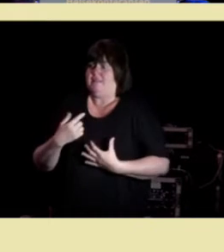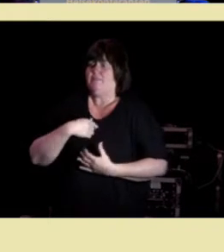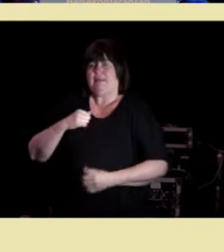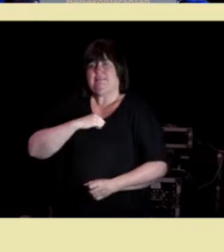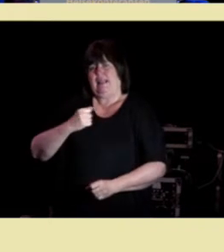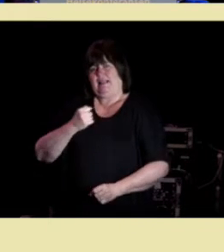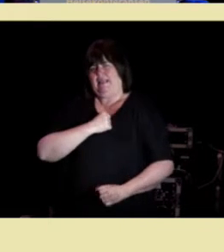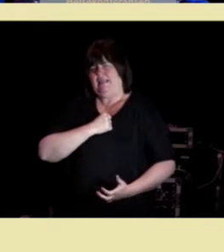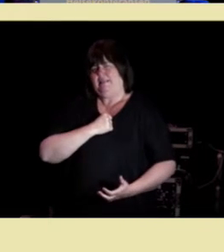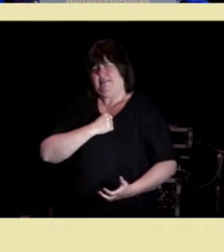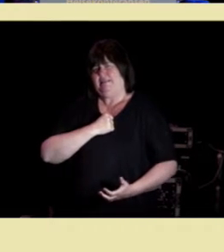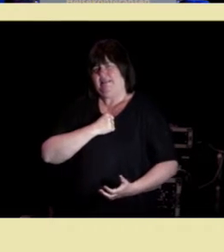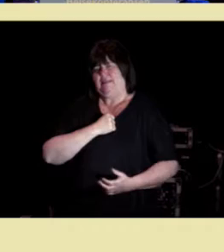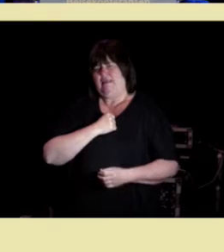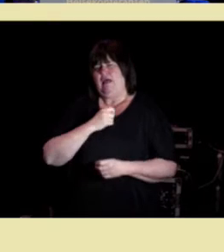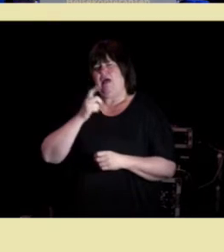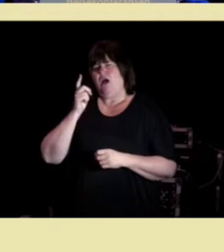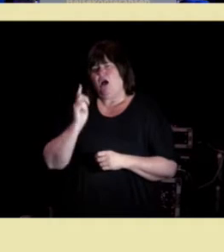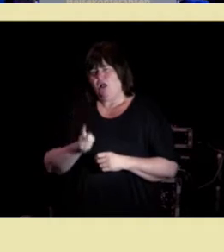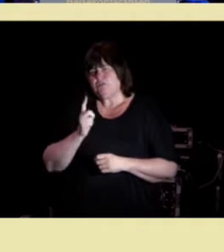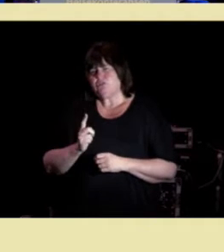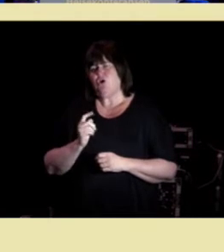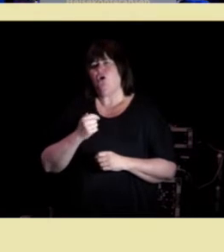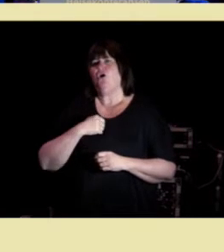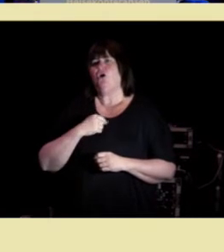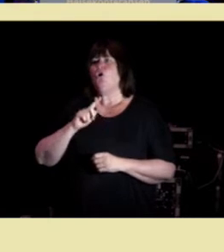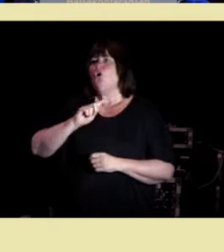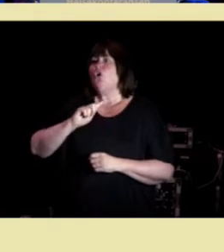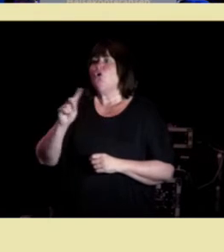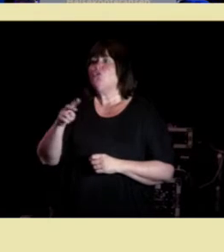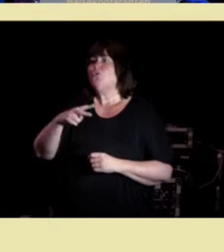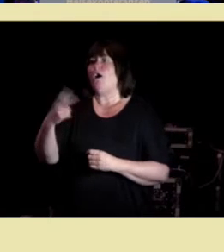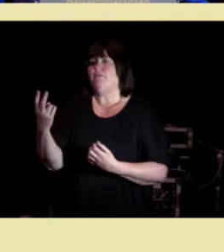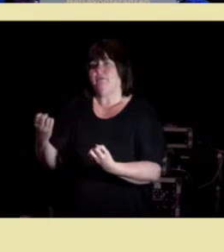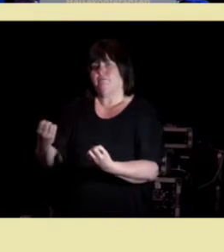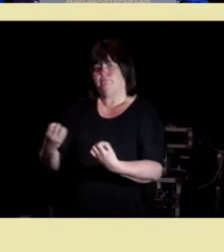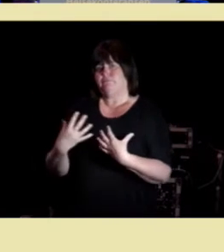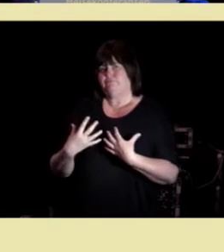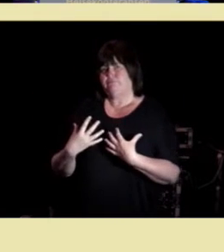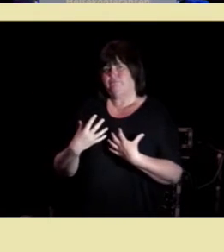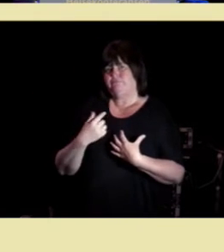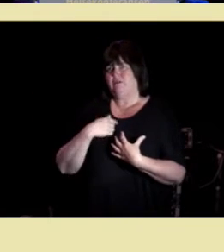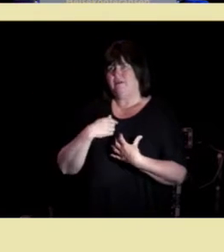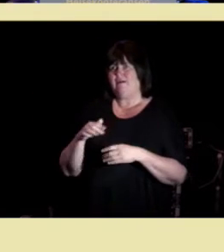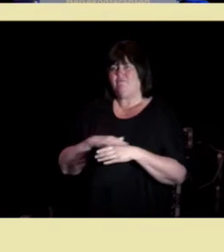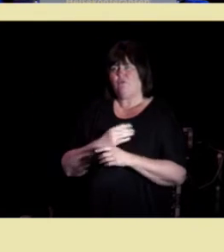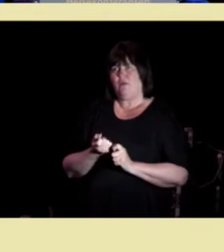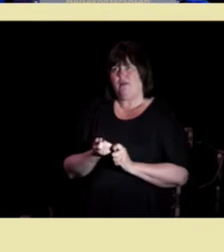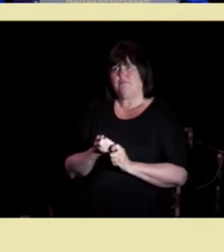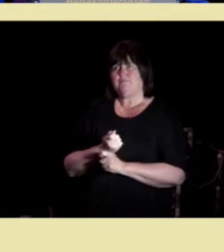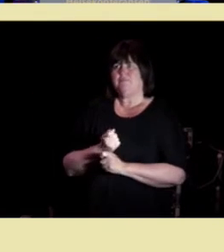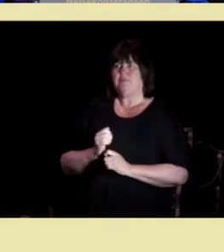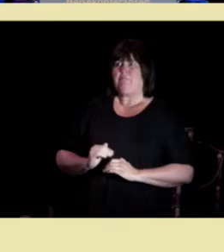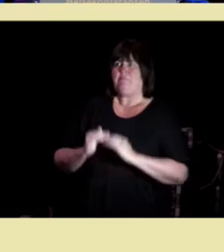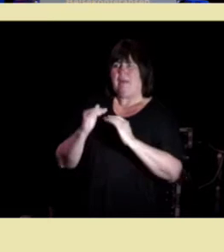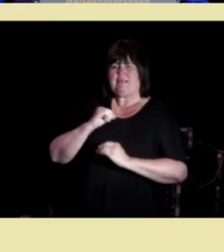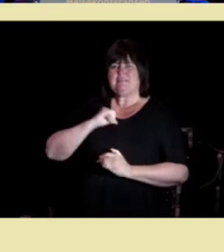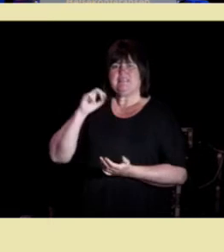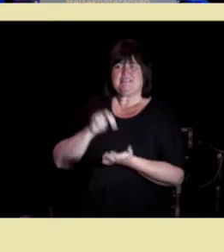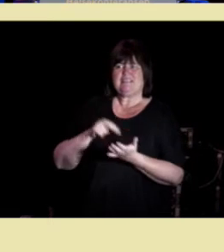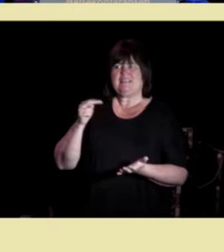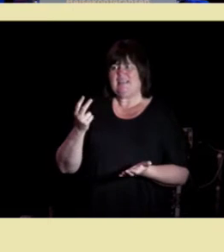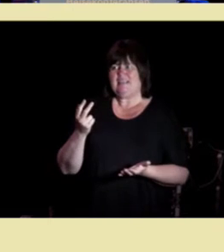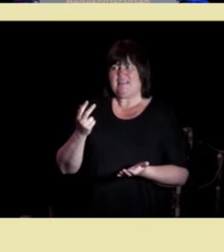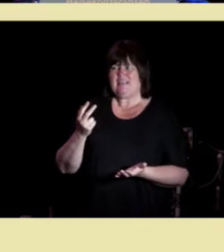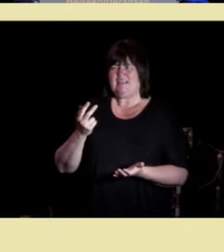altså jeg blir mer selvstendig av noe andre gjør med meg dette er en ekstremt viktig innsikt